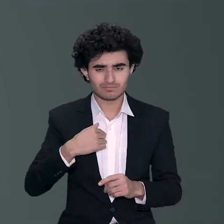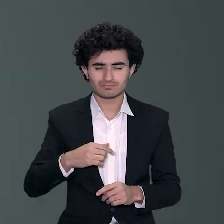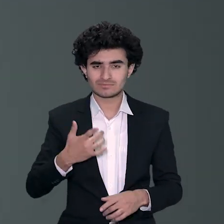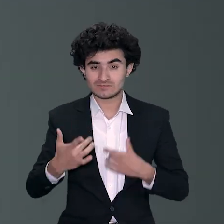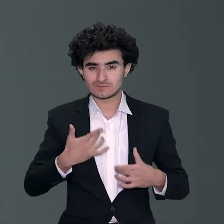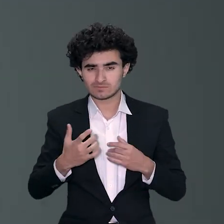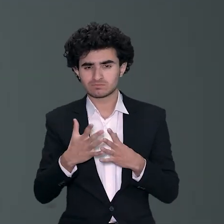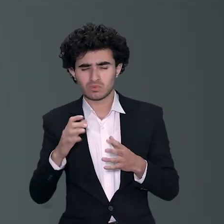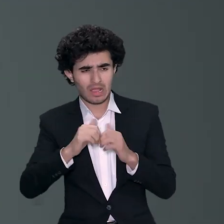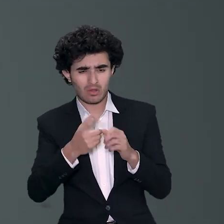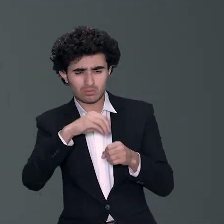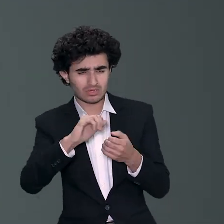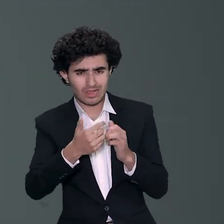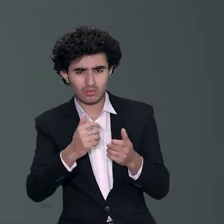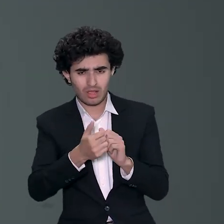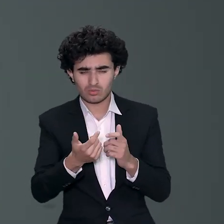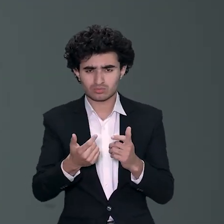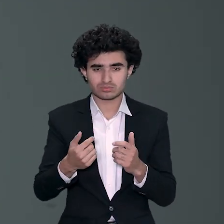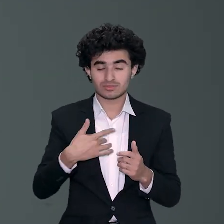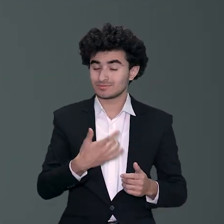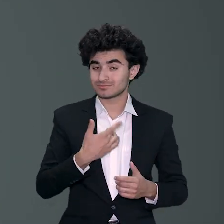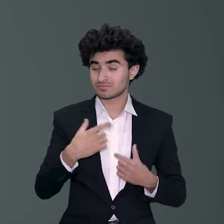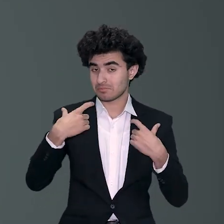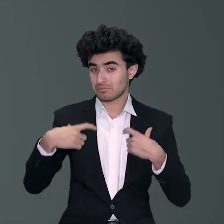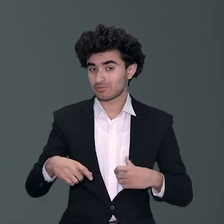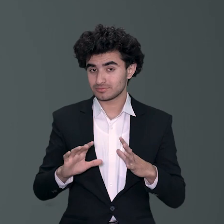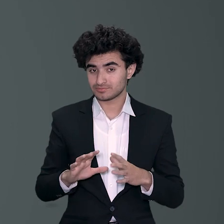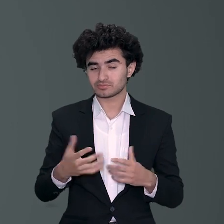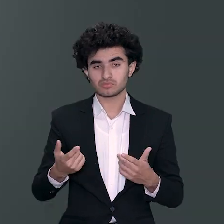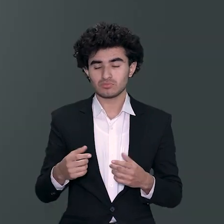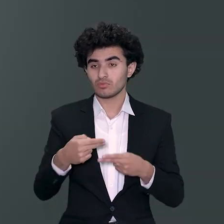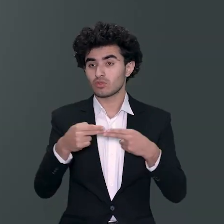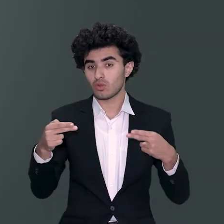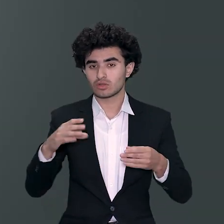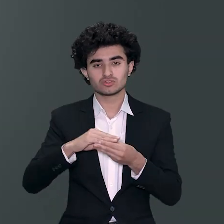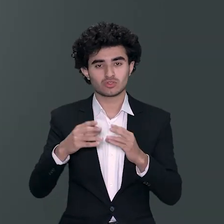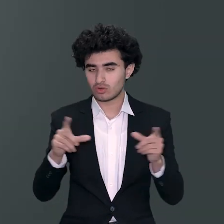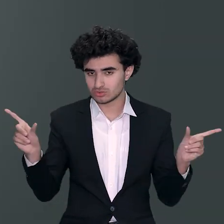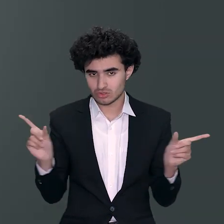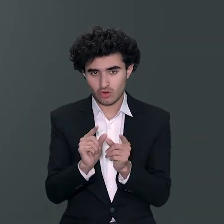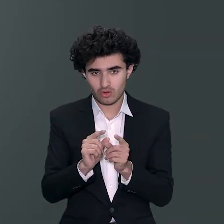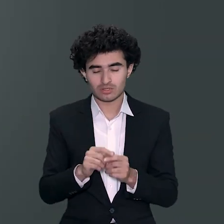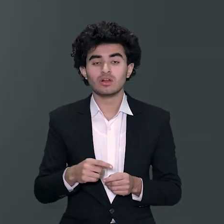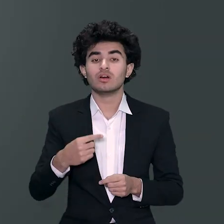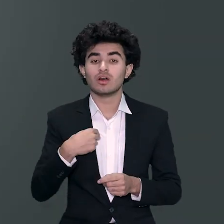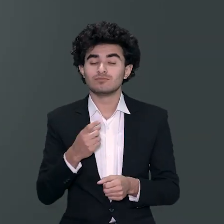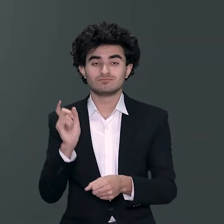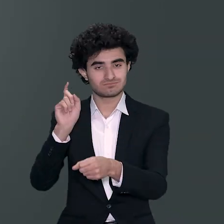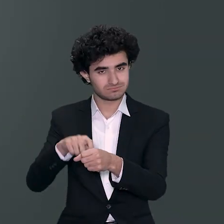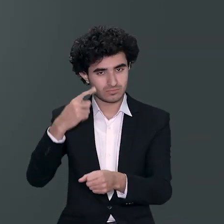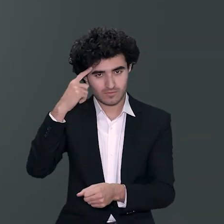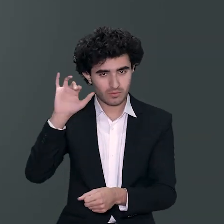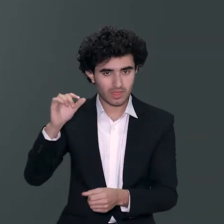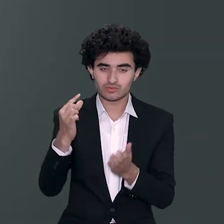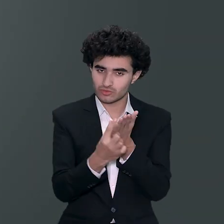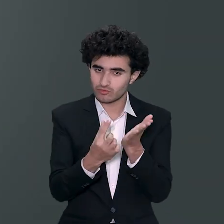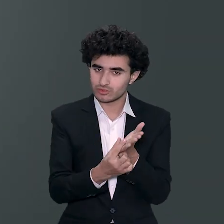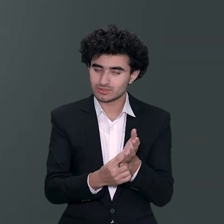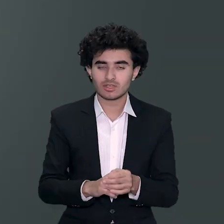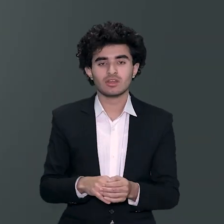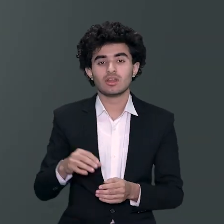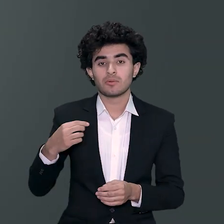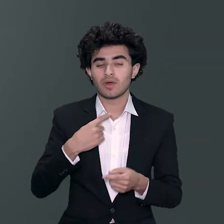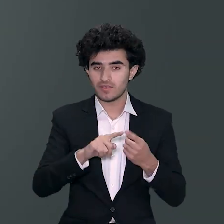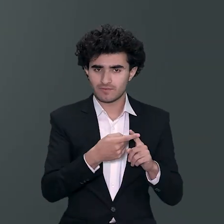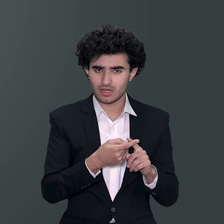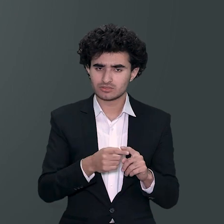a curious person by nature مجھے curiosity تھی کہ یہ کیا چیز ہے کہاں پہ اپلائے کرنا ہے کیسے کرنا ہے so long story short میں نے اس سکولرشپ کے